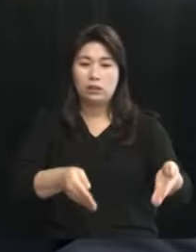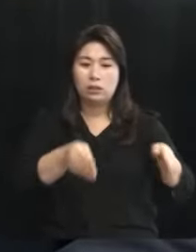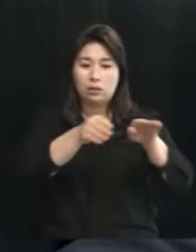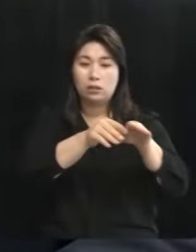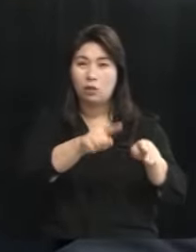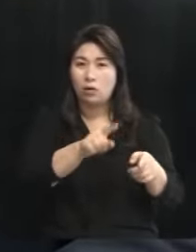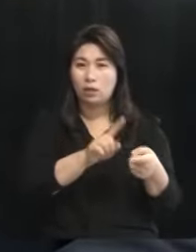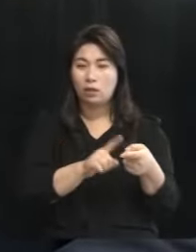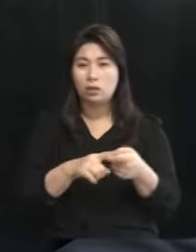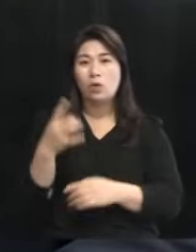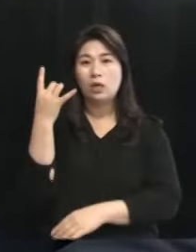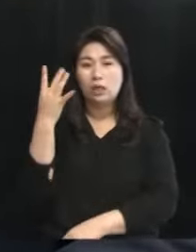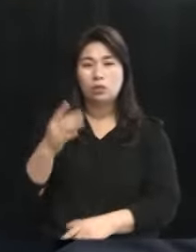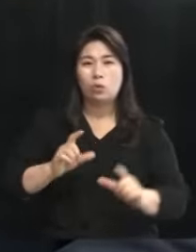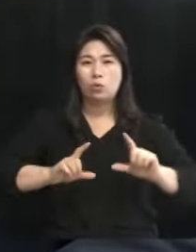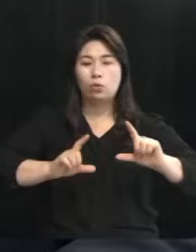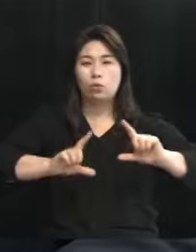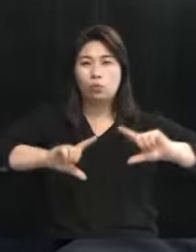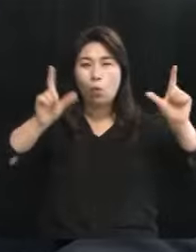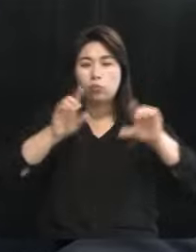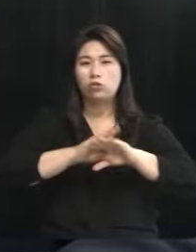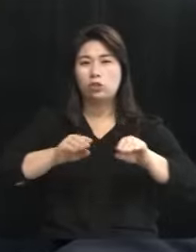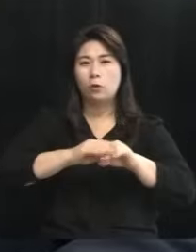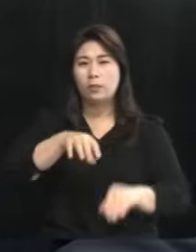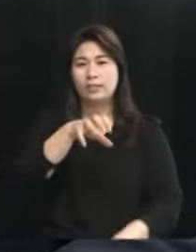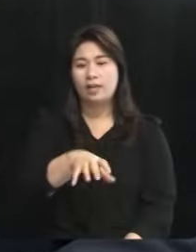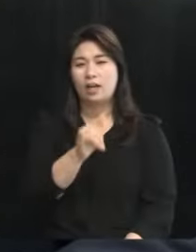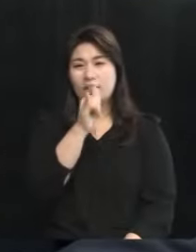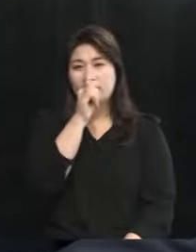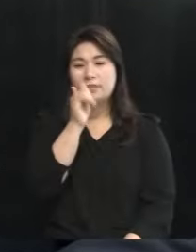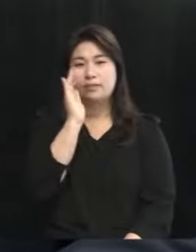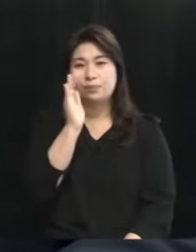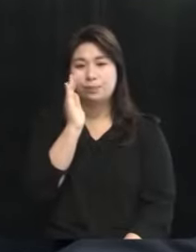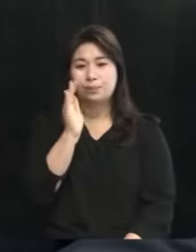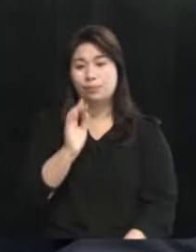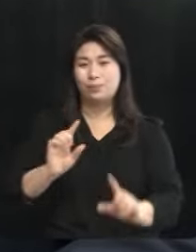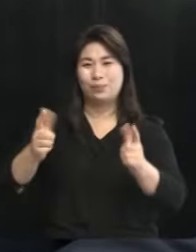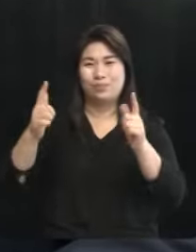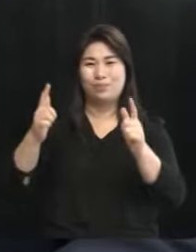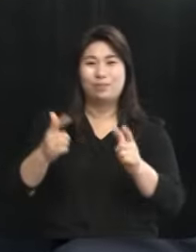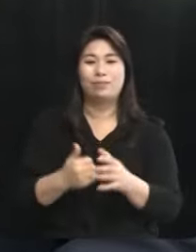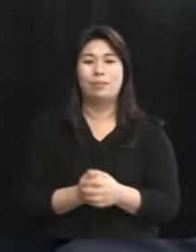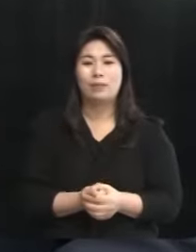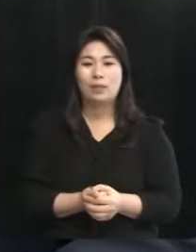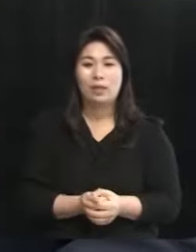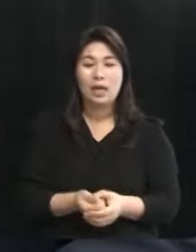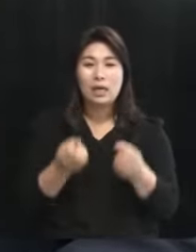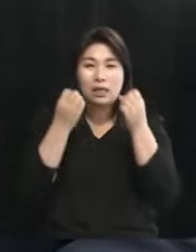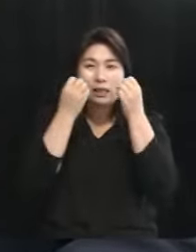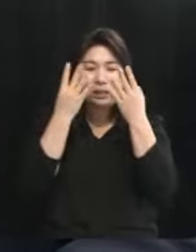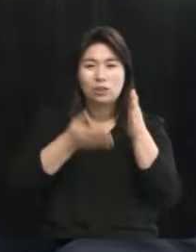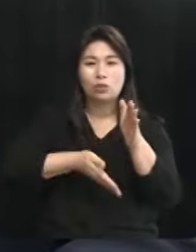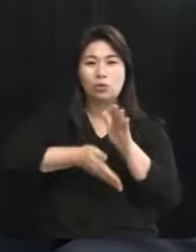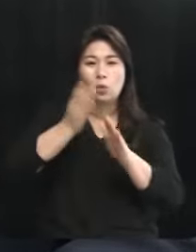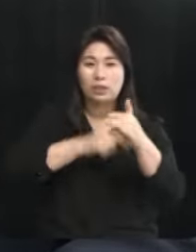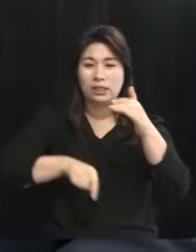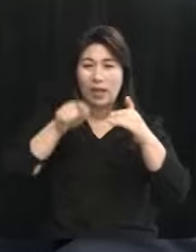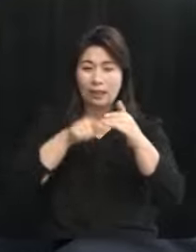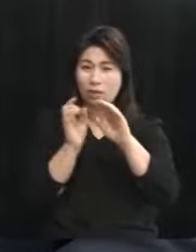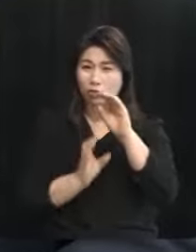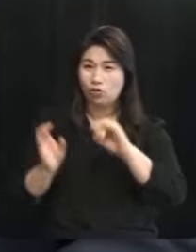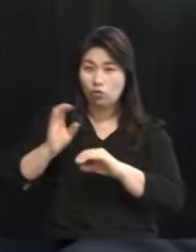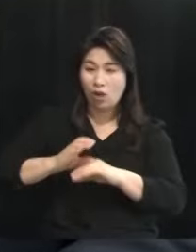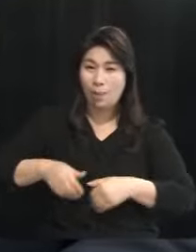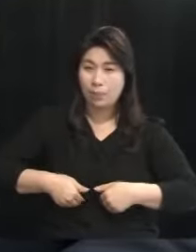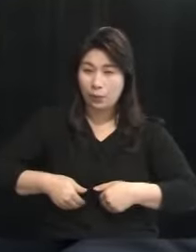지금 기존의 동부하수처리장을 말씀하시는데요 아닙니다 그게 아니라 신도시를 하게 되면 추가적으로